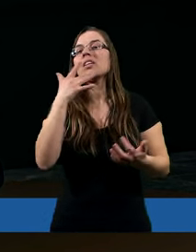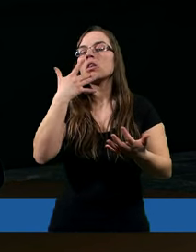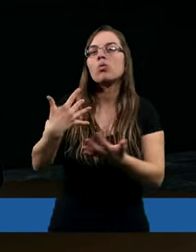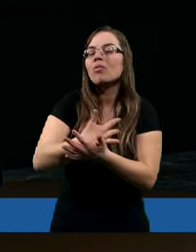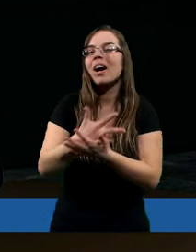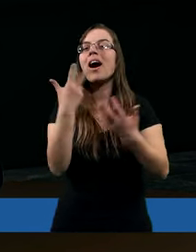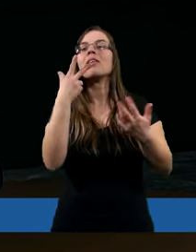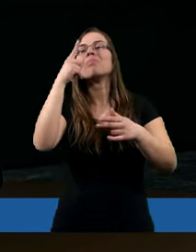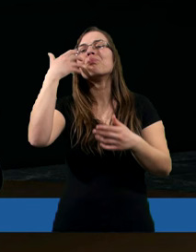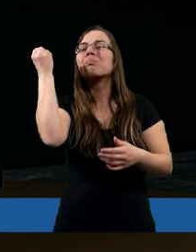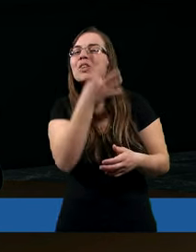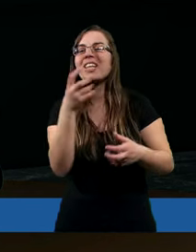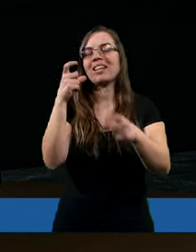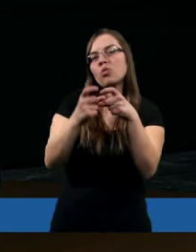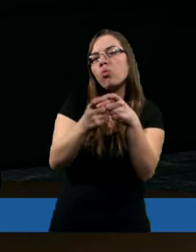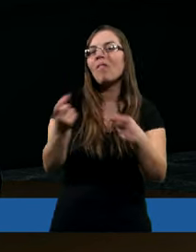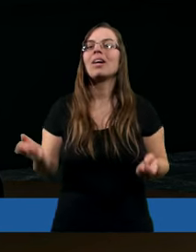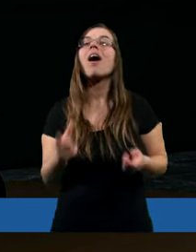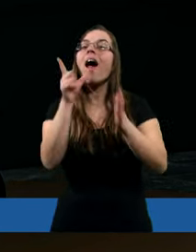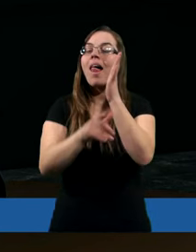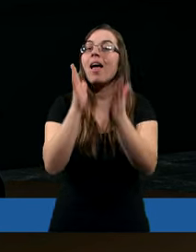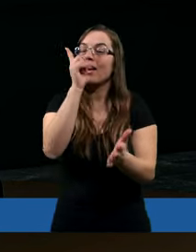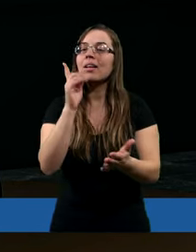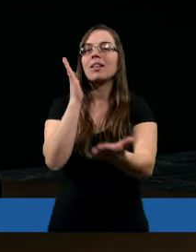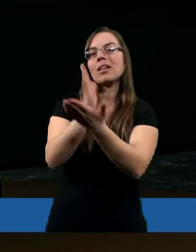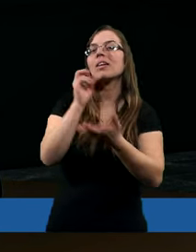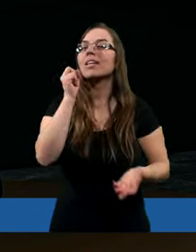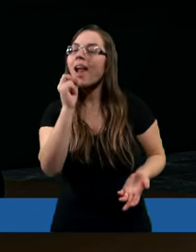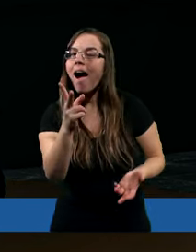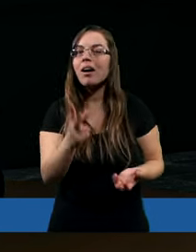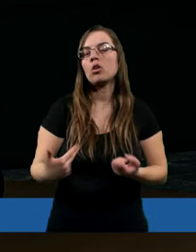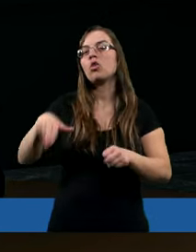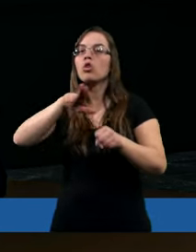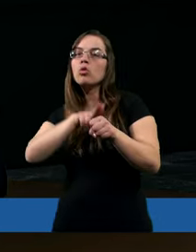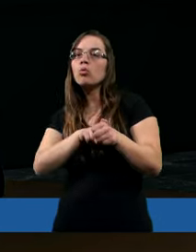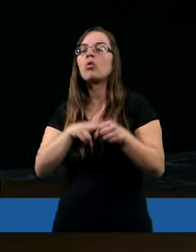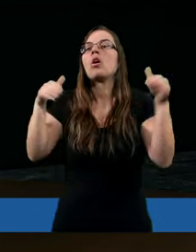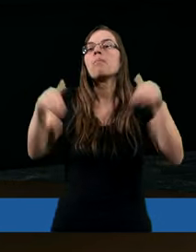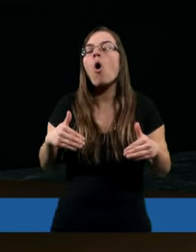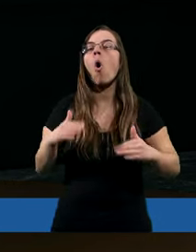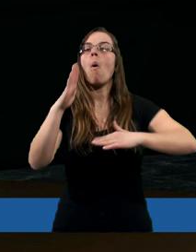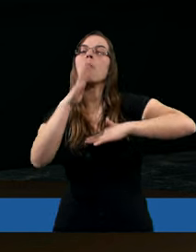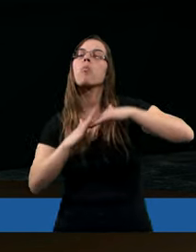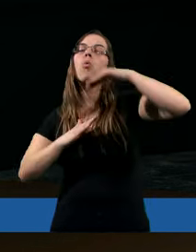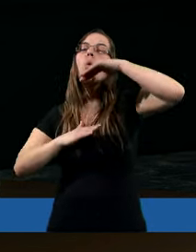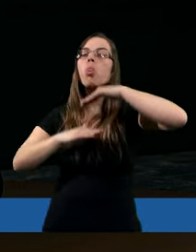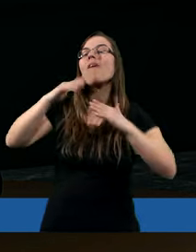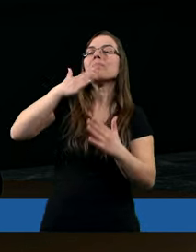używajcie nieprzyzwoitych słów, ale tylko takie, które mogą budować,